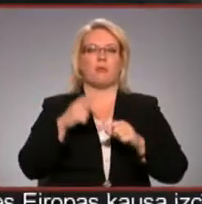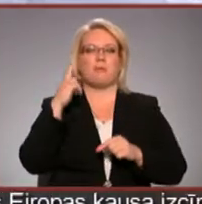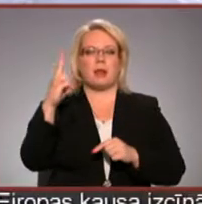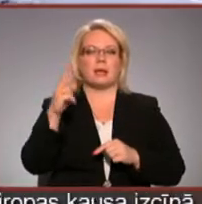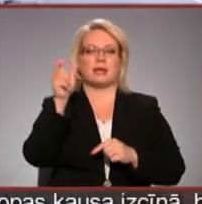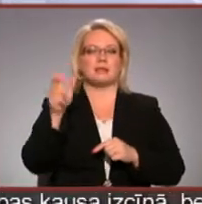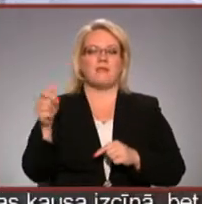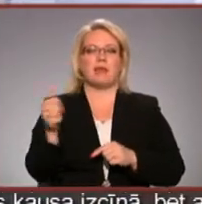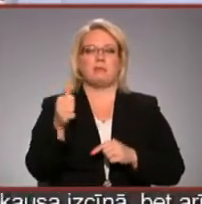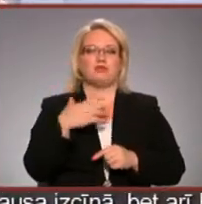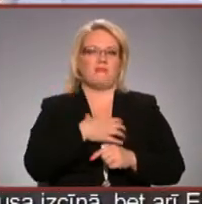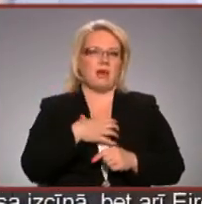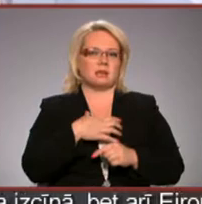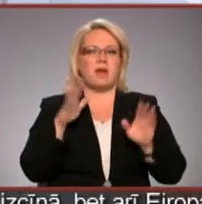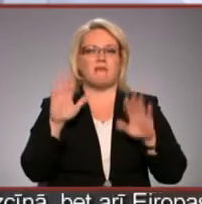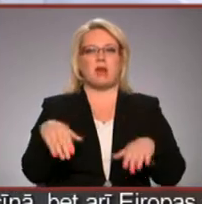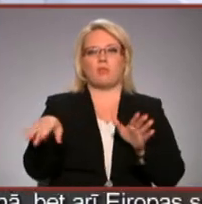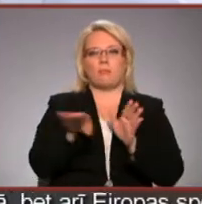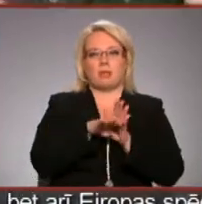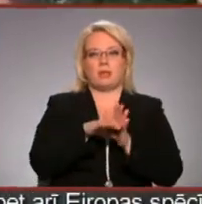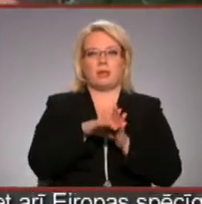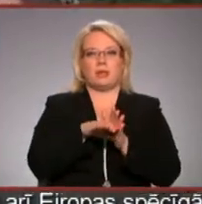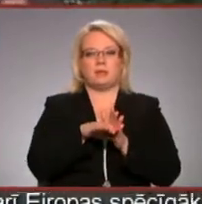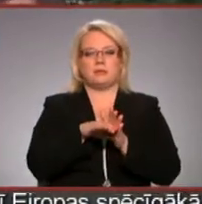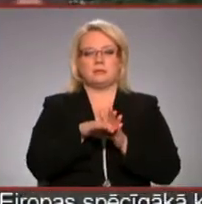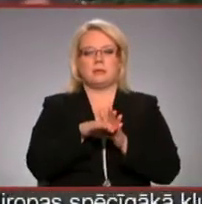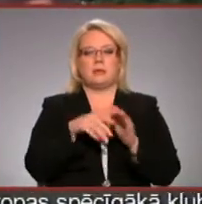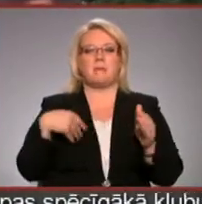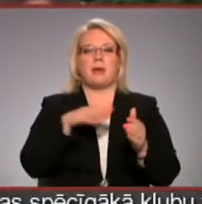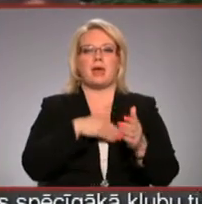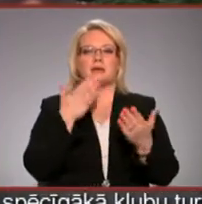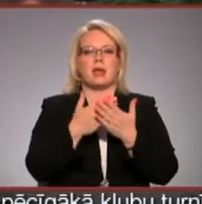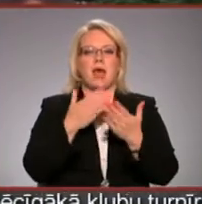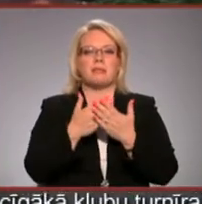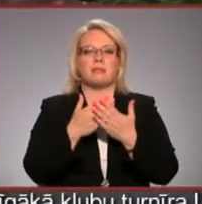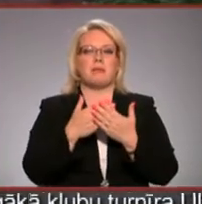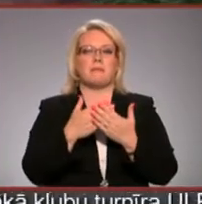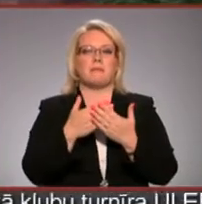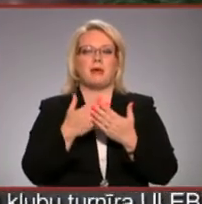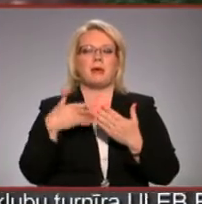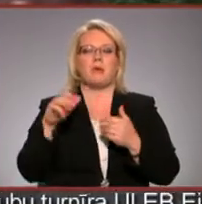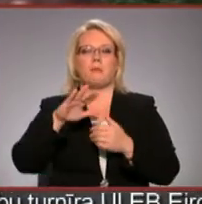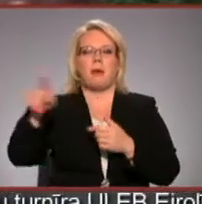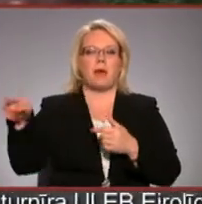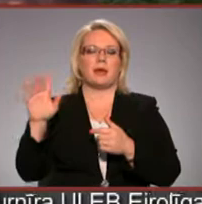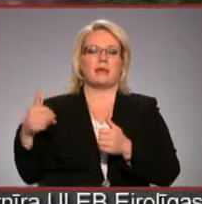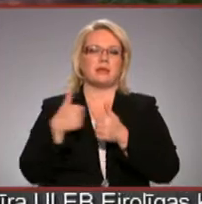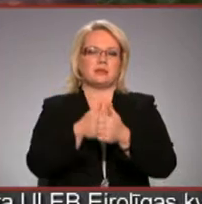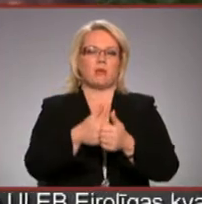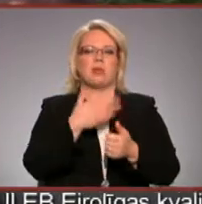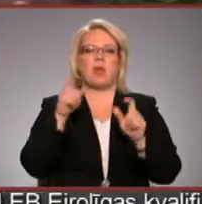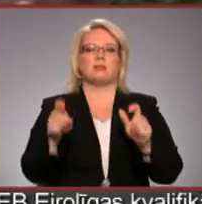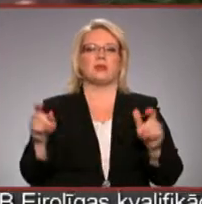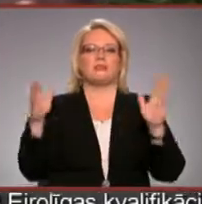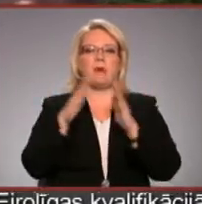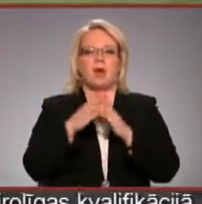arī cilvēki ar īpašām vajadzībām varētu piedalīties. Mēs radam piemēru un pārējai, lai seko mums, ka mēs arī to varam, lai neseru cilvēku